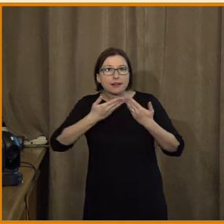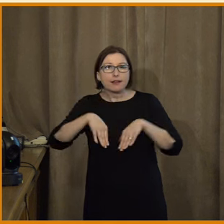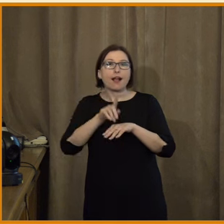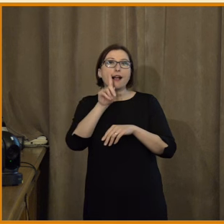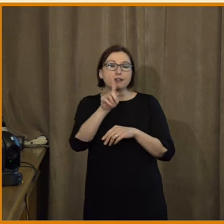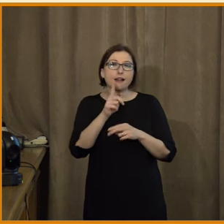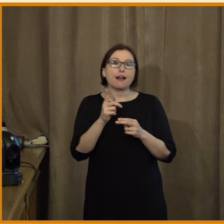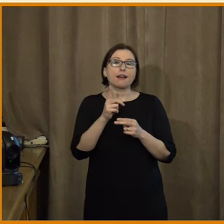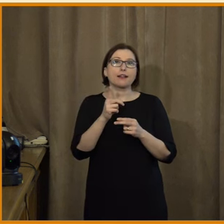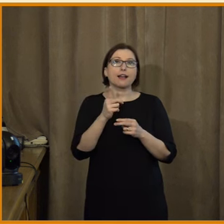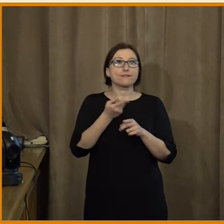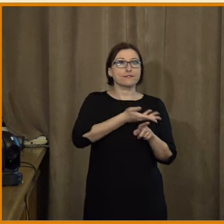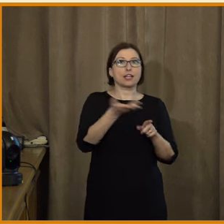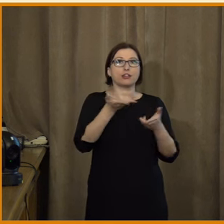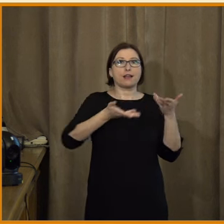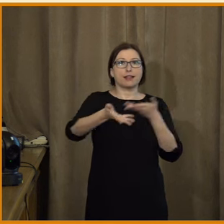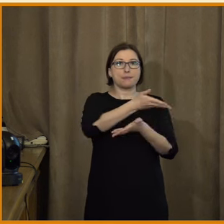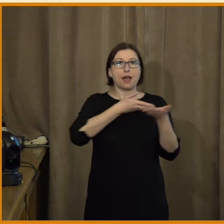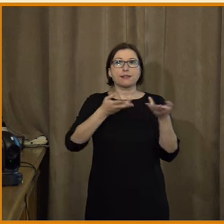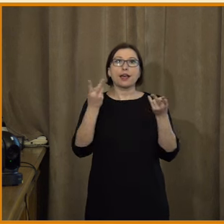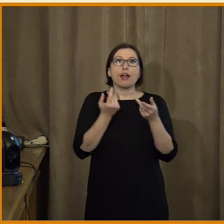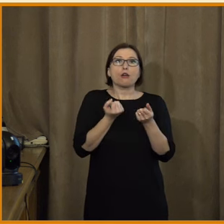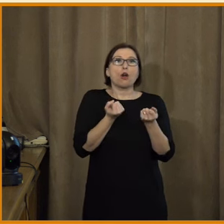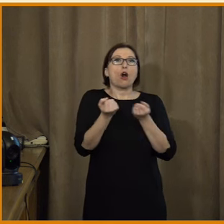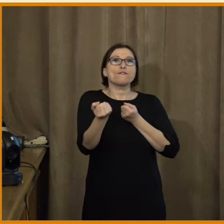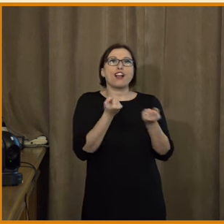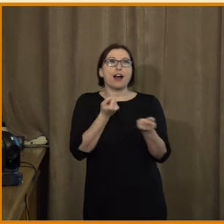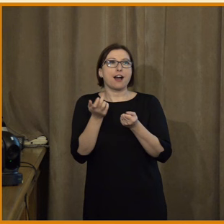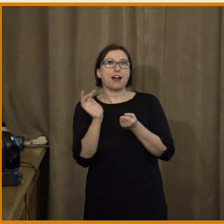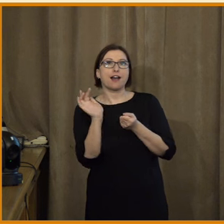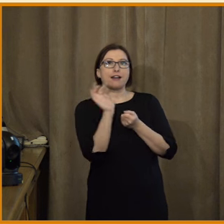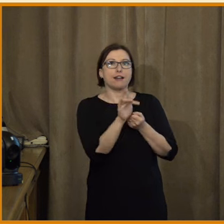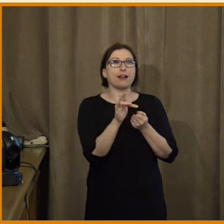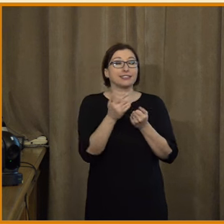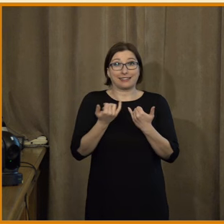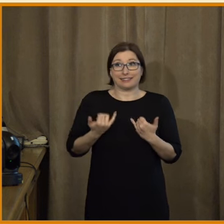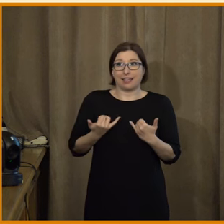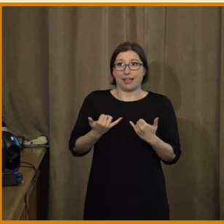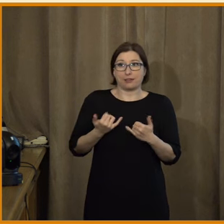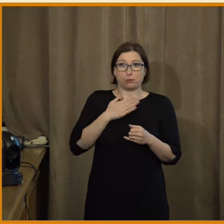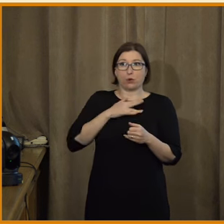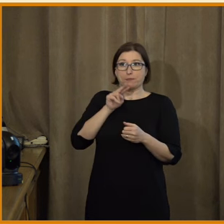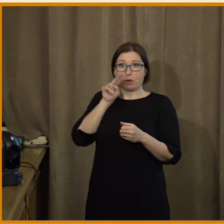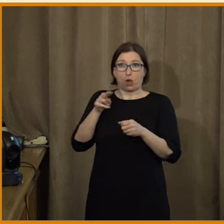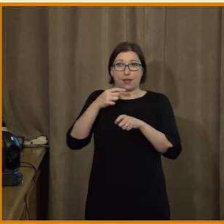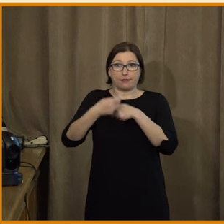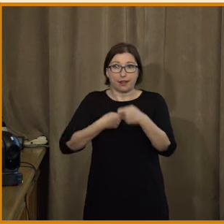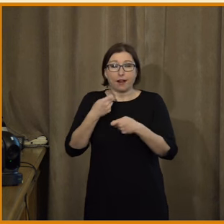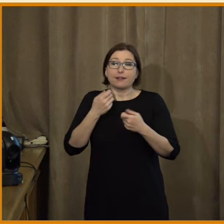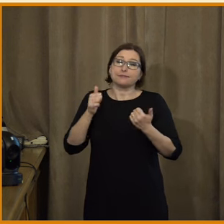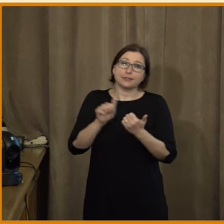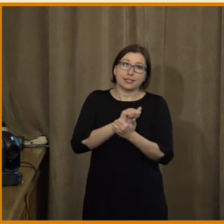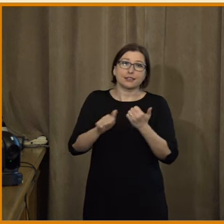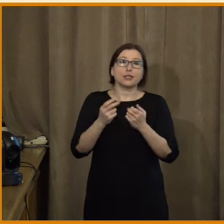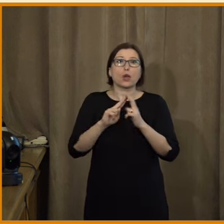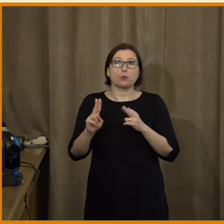si myslím, že by ta veřejná debata tím neměla být ovládána do takové míry, do jaké je tím v tuhle chvíli z mého pohledu ovládána, zase můžete